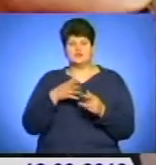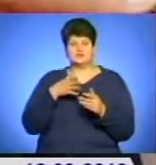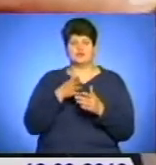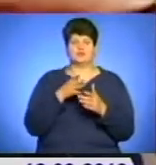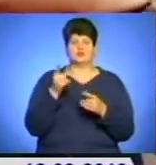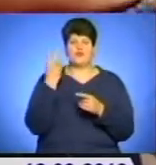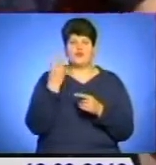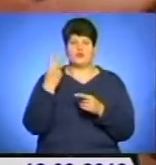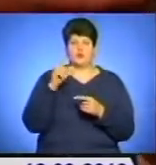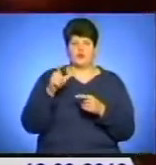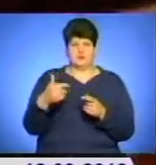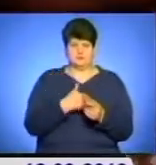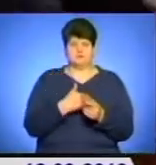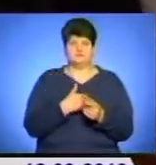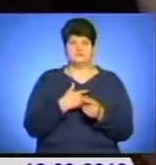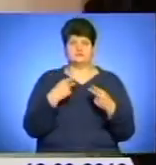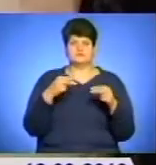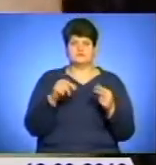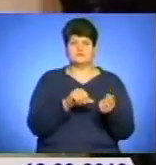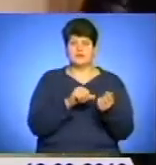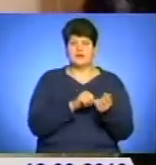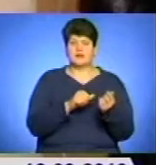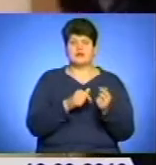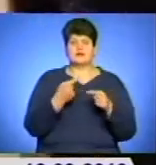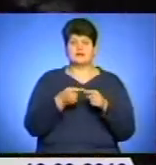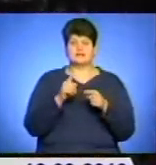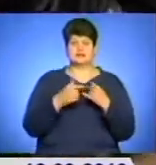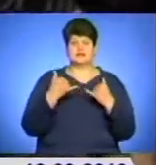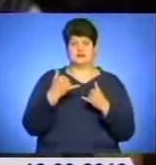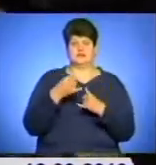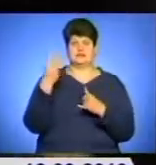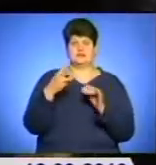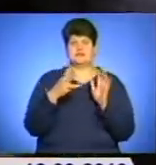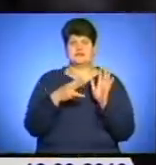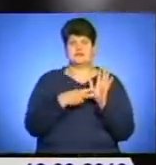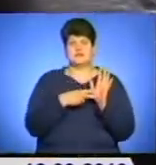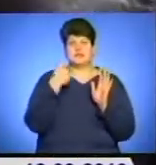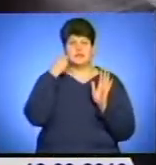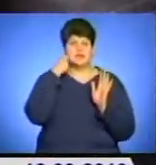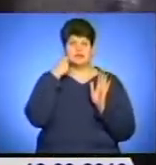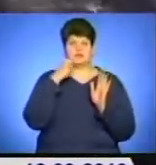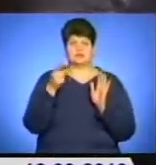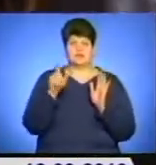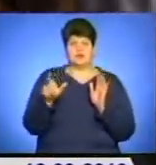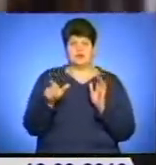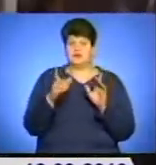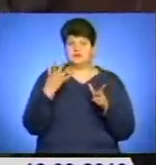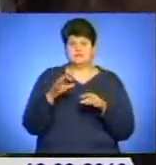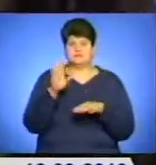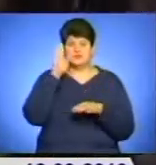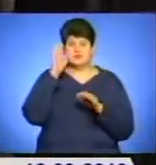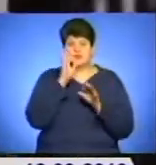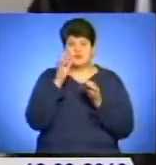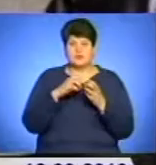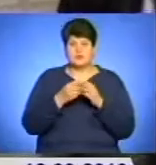дорослих чоловіків до такого роду діяльності, радше актуальне для 37-річного тернополянина. Адже чоловік раніше ніколи проблем із законом